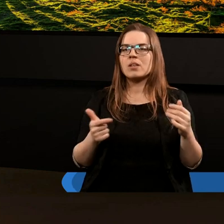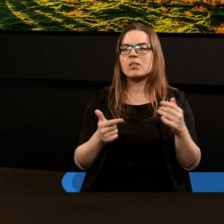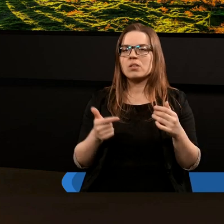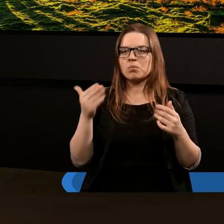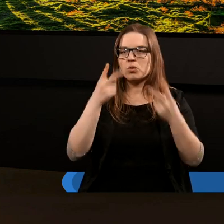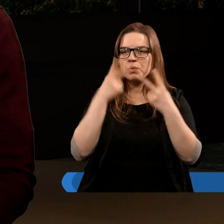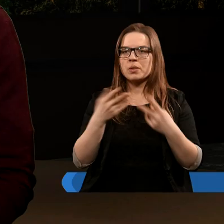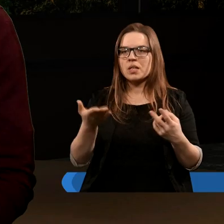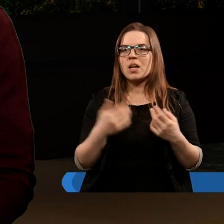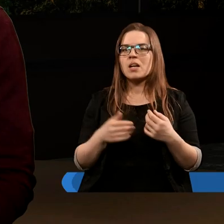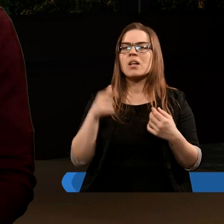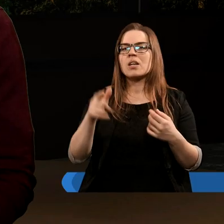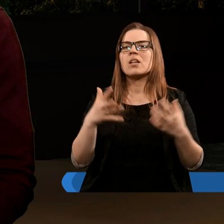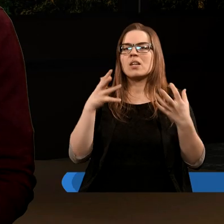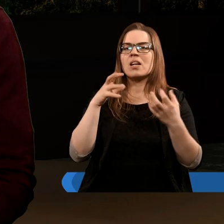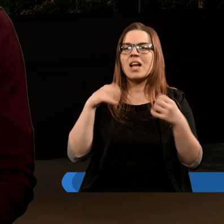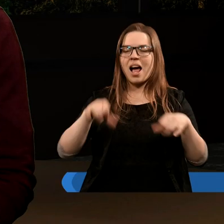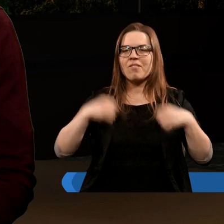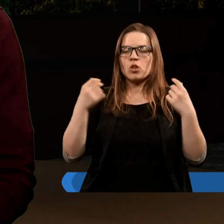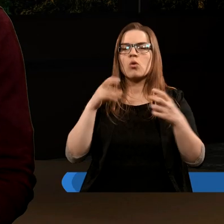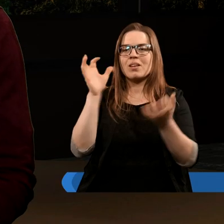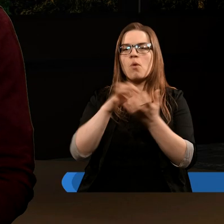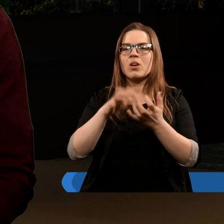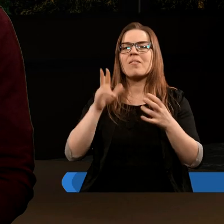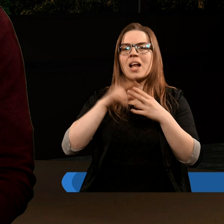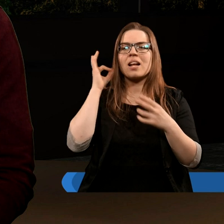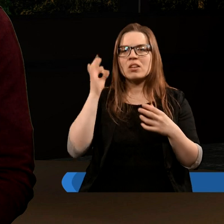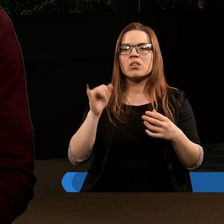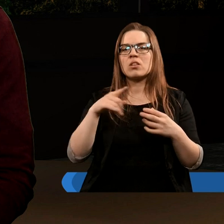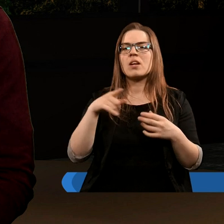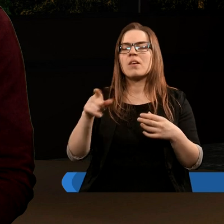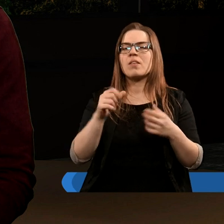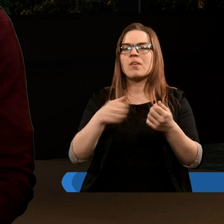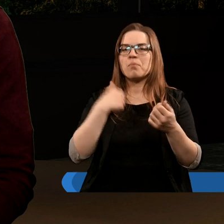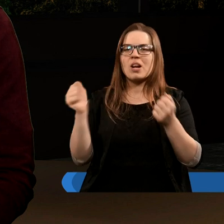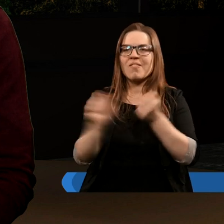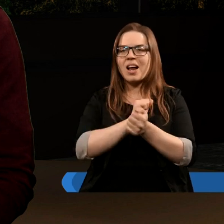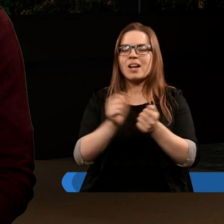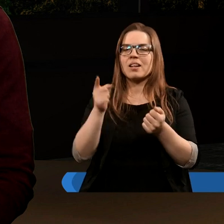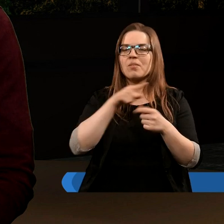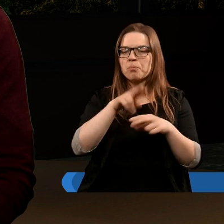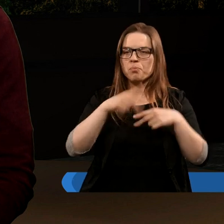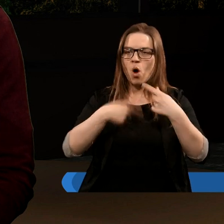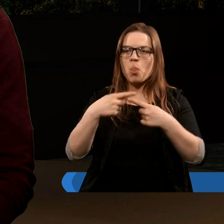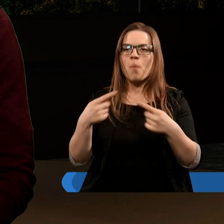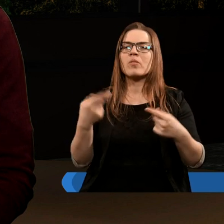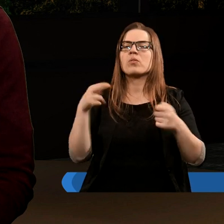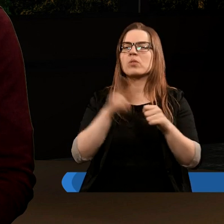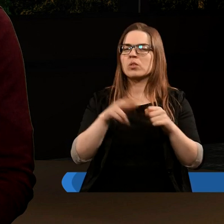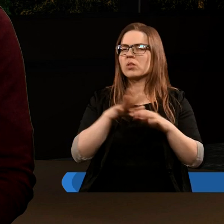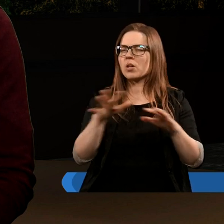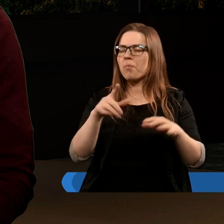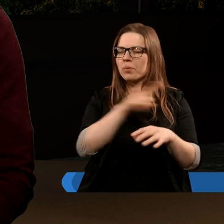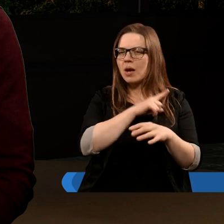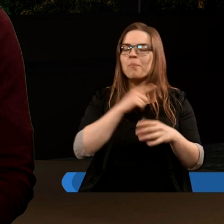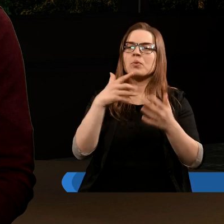Tarasie, możesz przeczytać? I zaużył smog gniewem na niewiastę i odszedł, aby podjąć walkę z resztą jej potomstwa, który strzeży